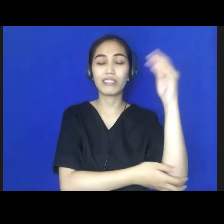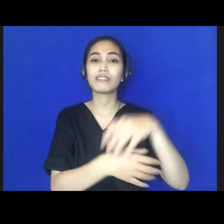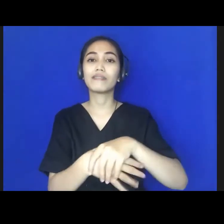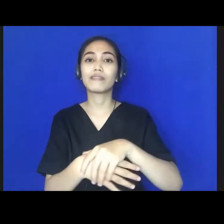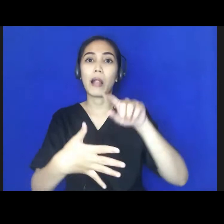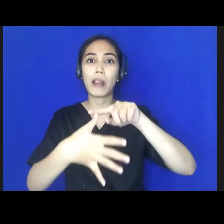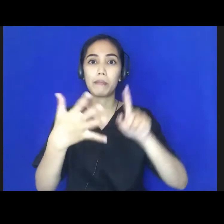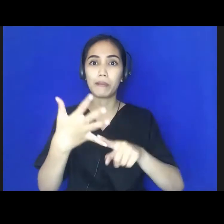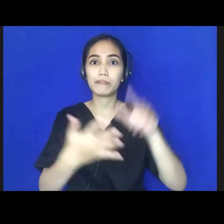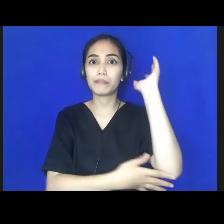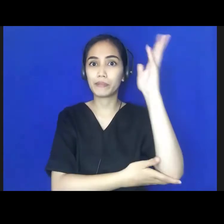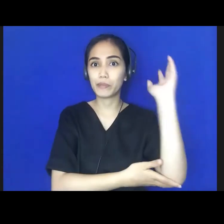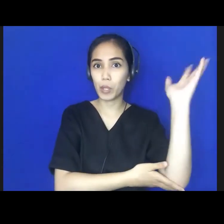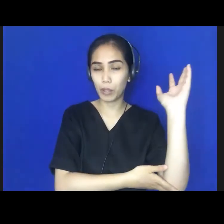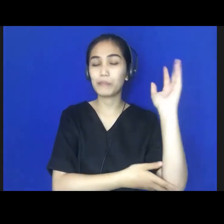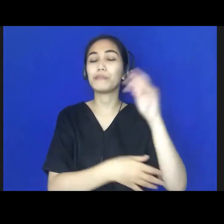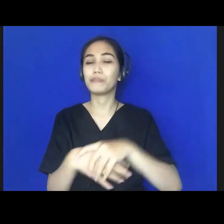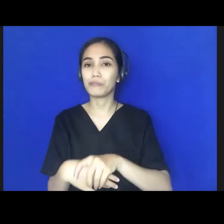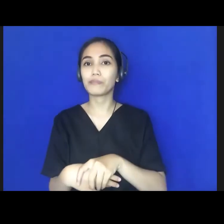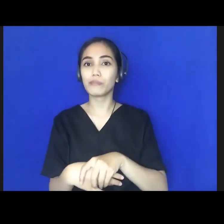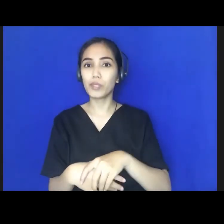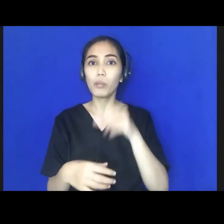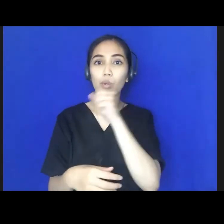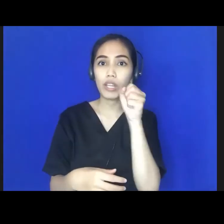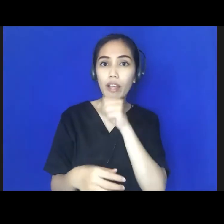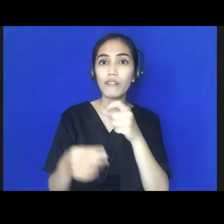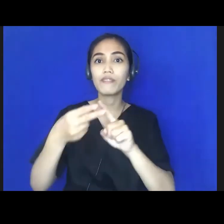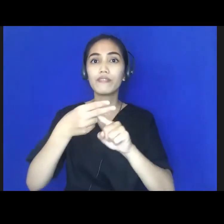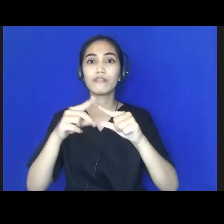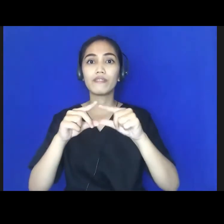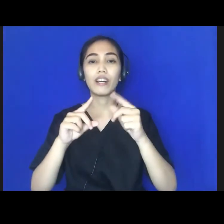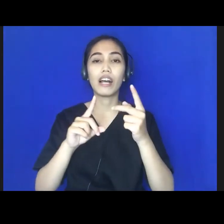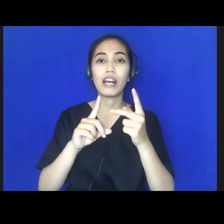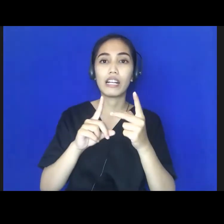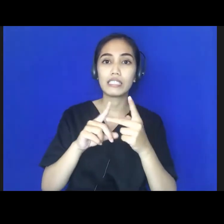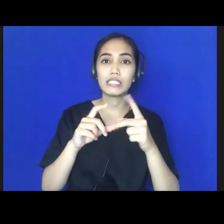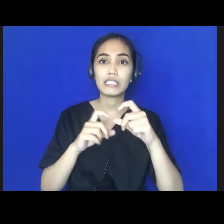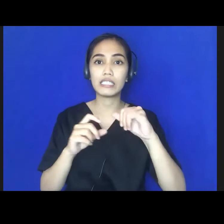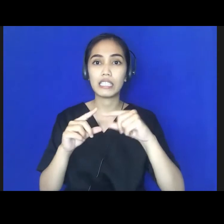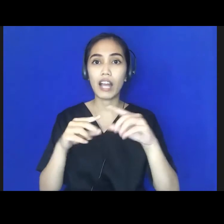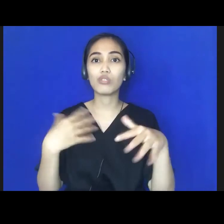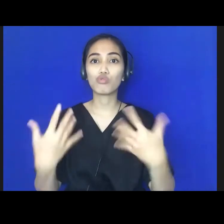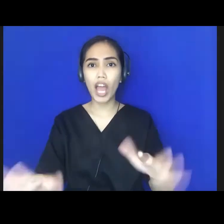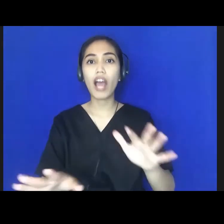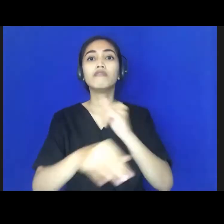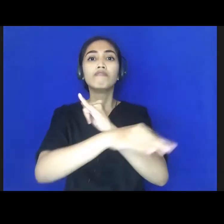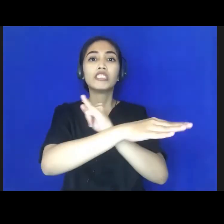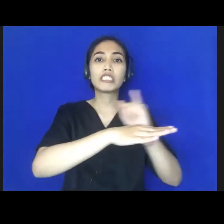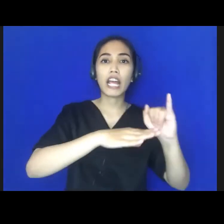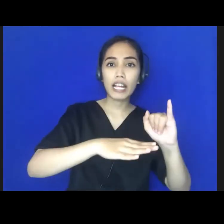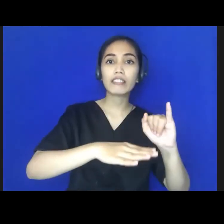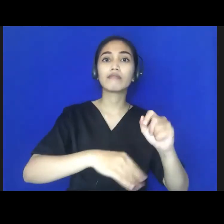oleh Mbak Patricia Norimarna. Lalu kita masuk istirahat. Dan setelah itu jam 1